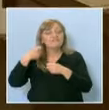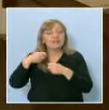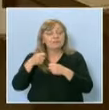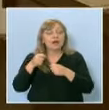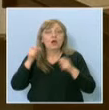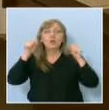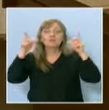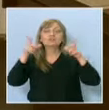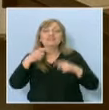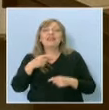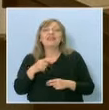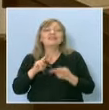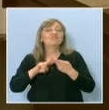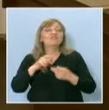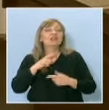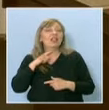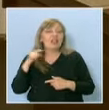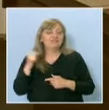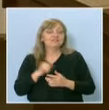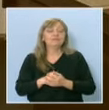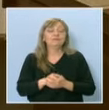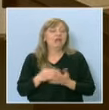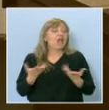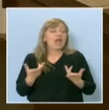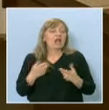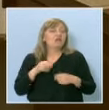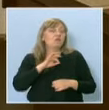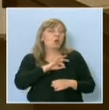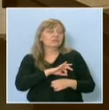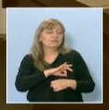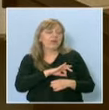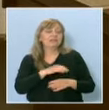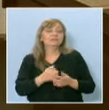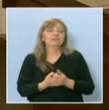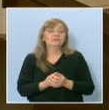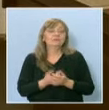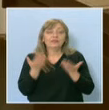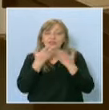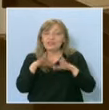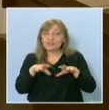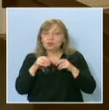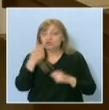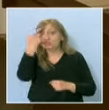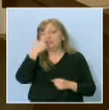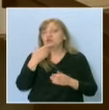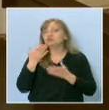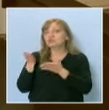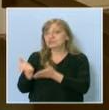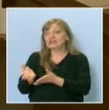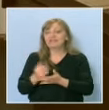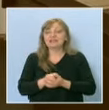посвятен на Васил Левски. Какво успяхте да научите лично за вас?